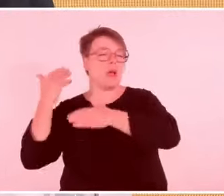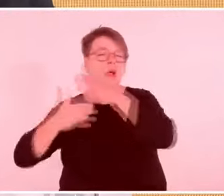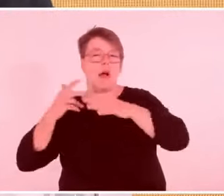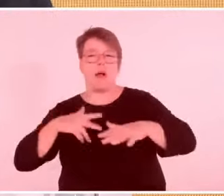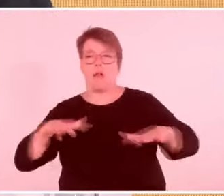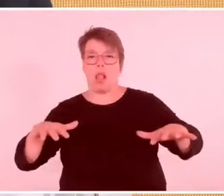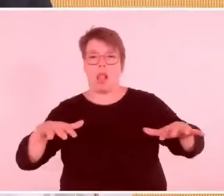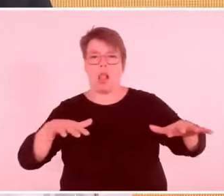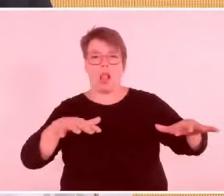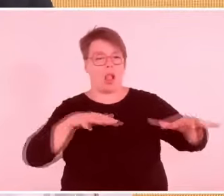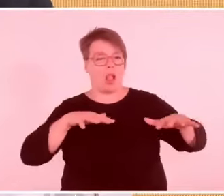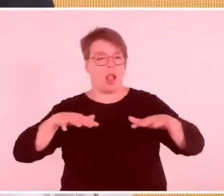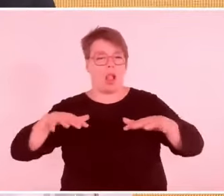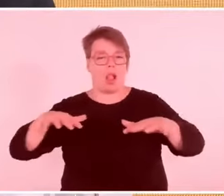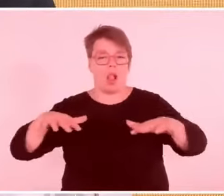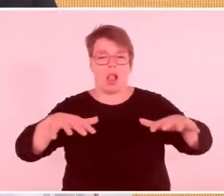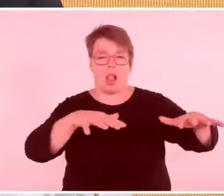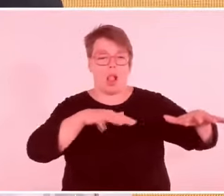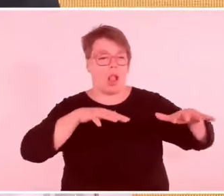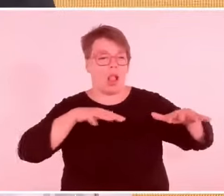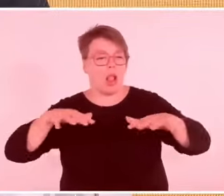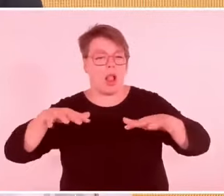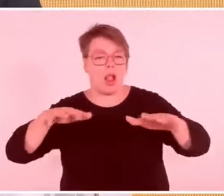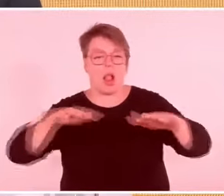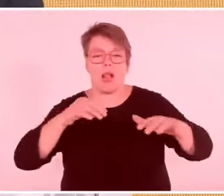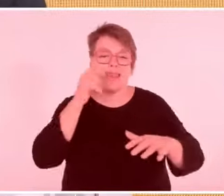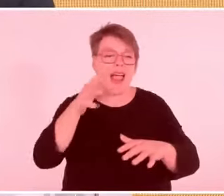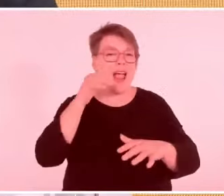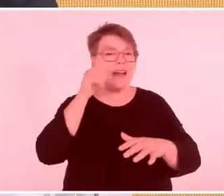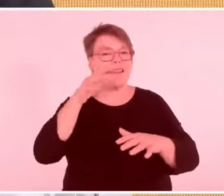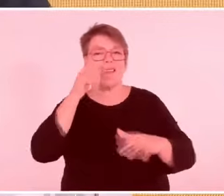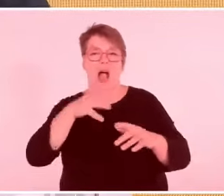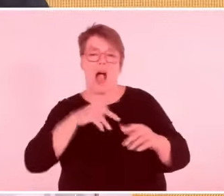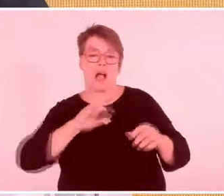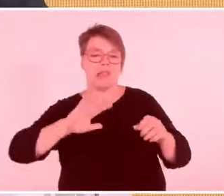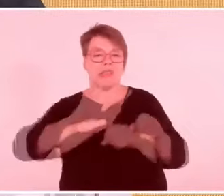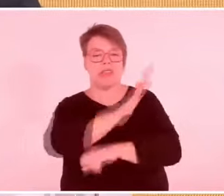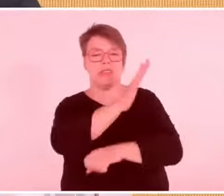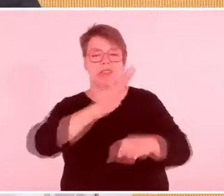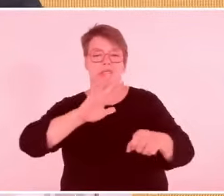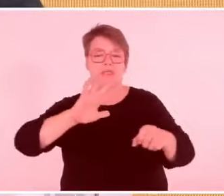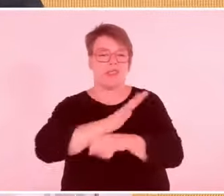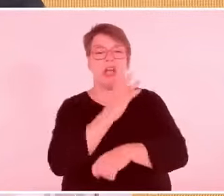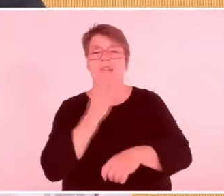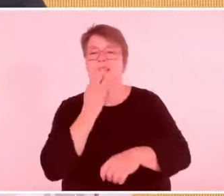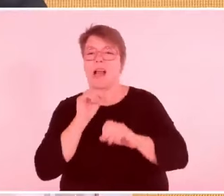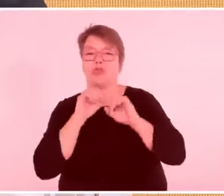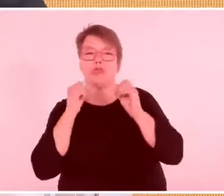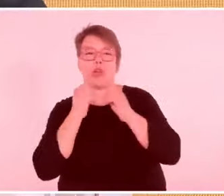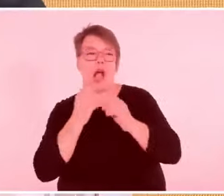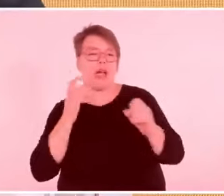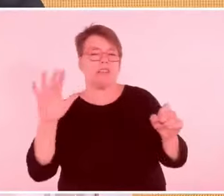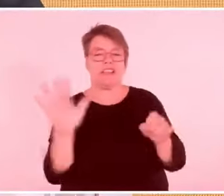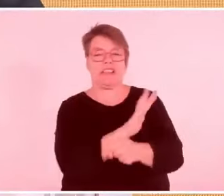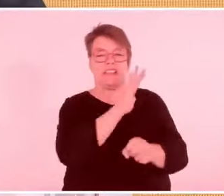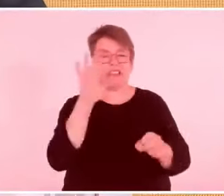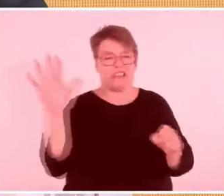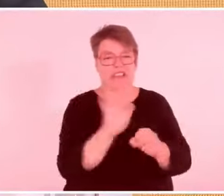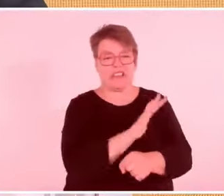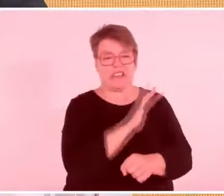von 139 der insgesamt 193 UN-Mitgliedsstaaten anerkannt wird?